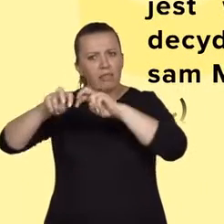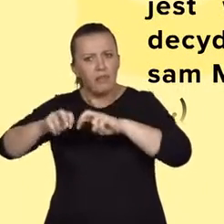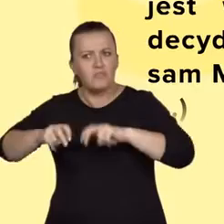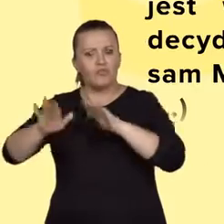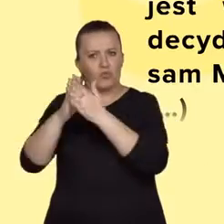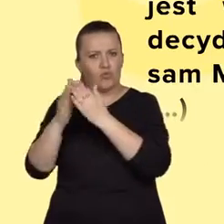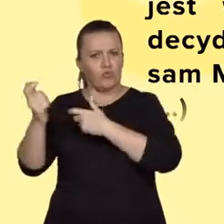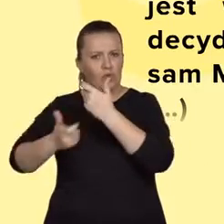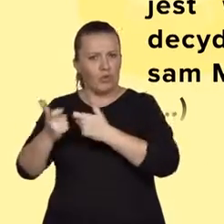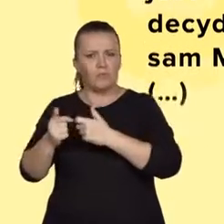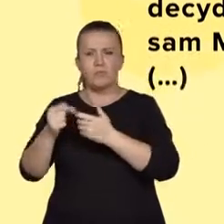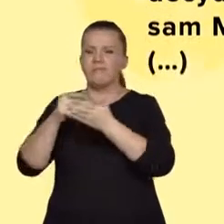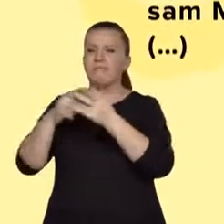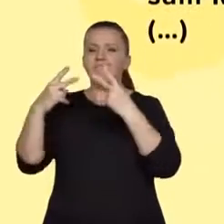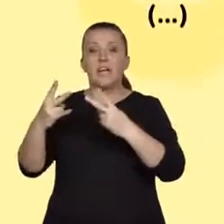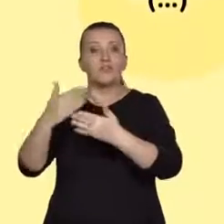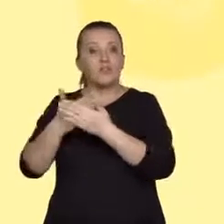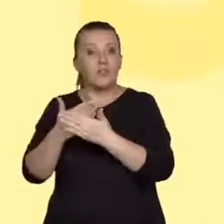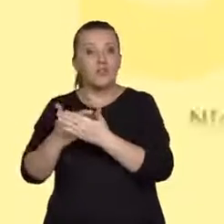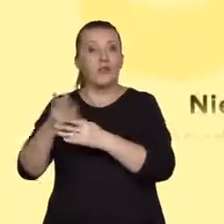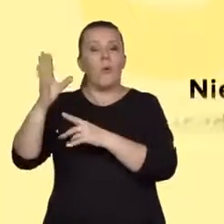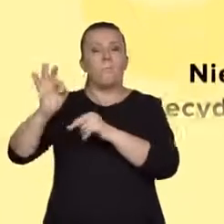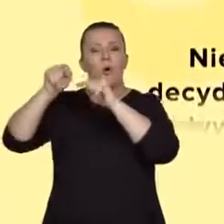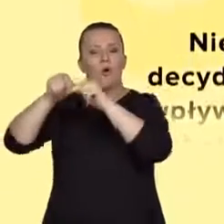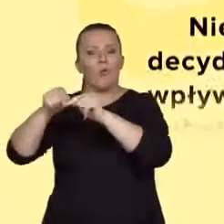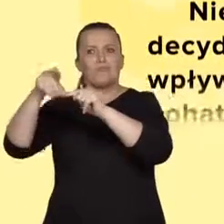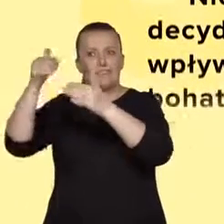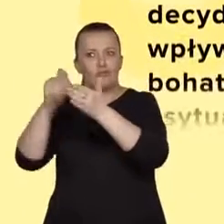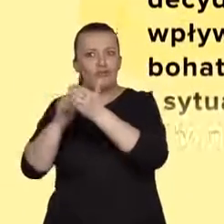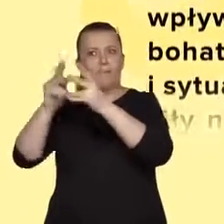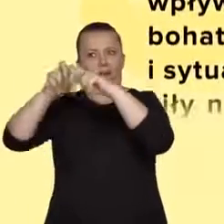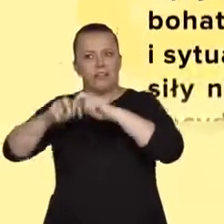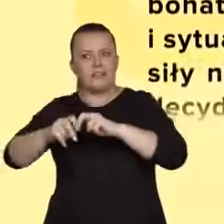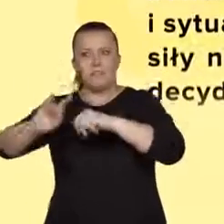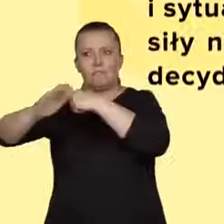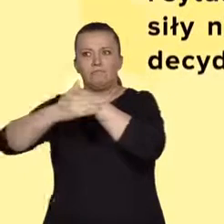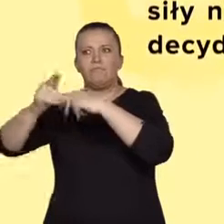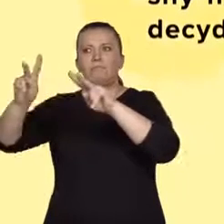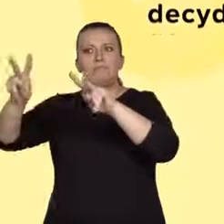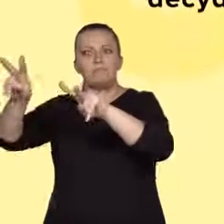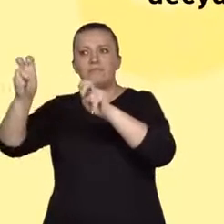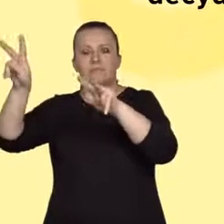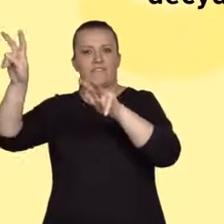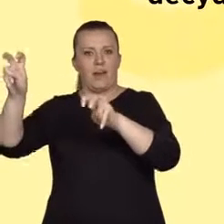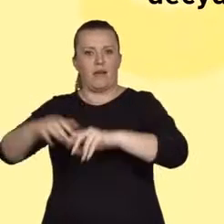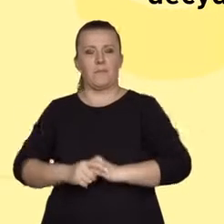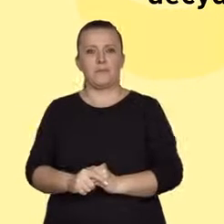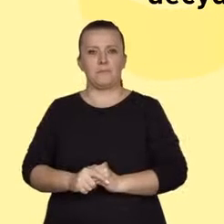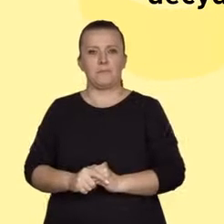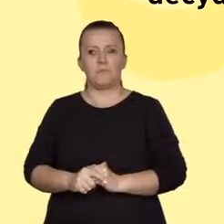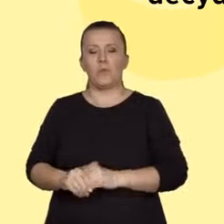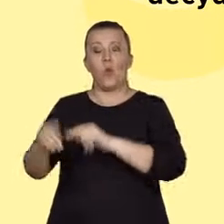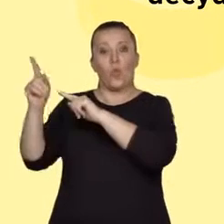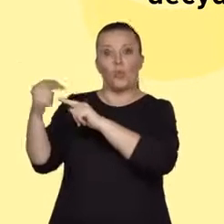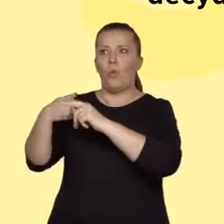rozprawce maturalnej powinny się opierać na analizie utworu. W zaprezentowanym układzie autor dość dobrze stara się wyważyć argumenty przemawiające zarówno za